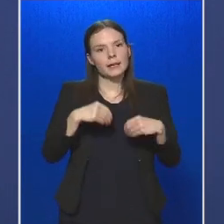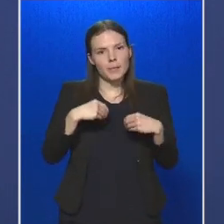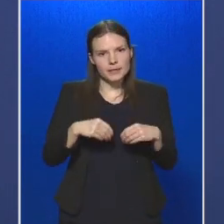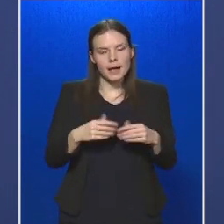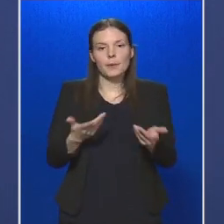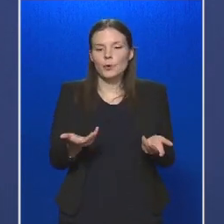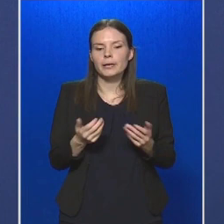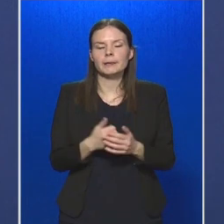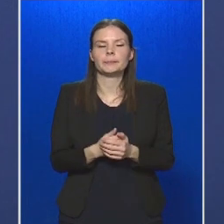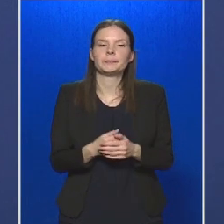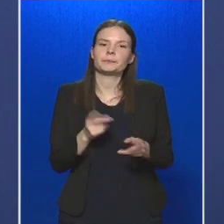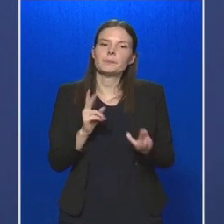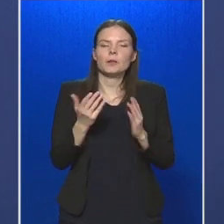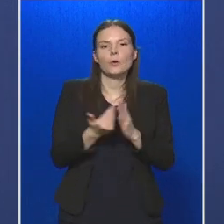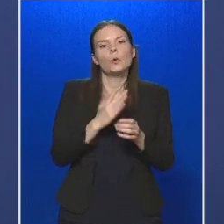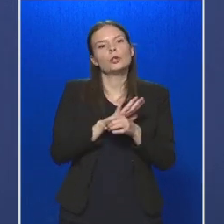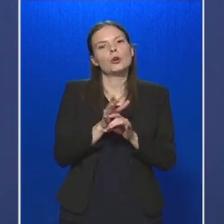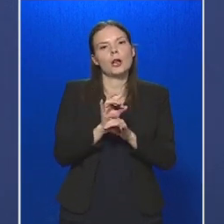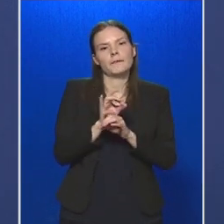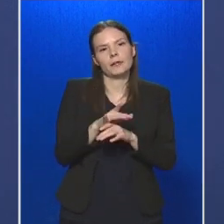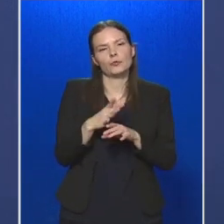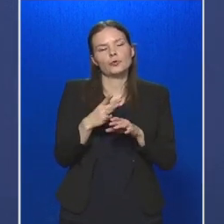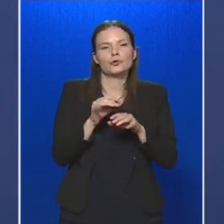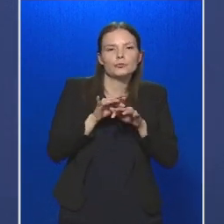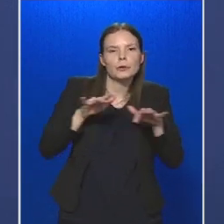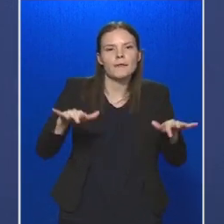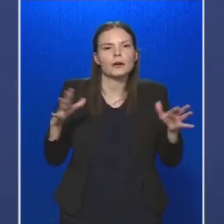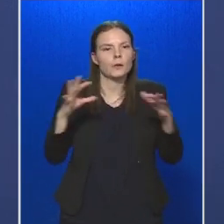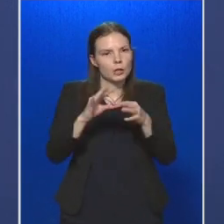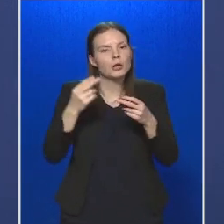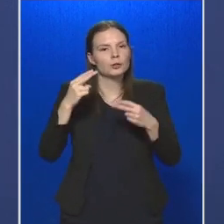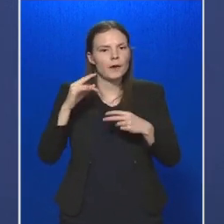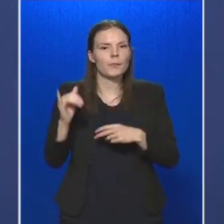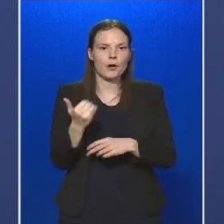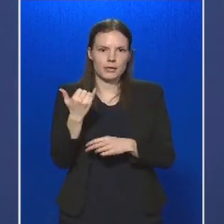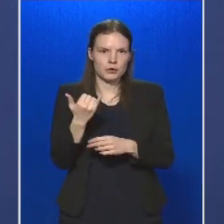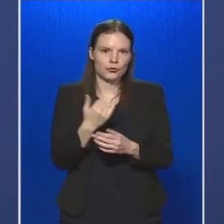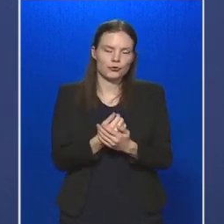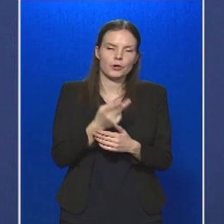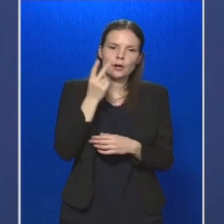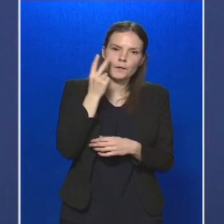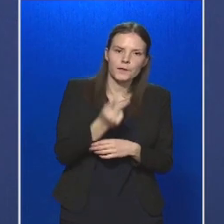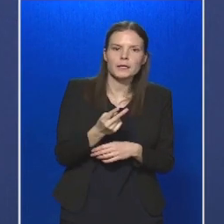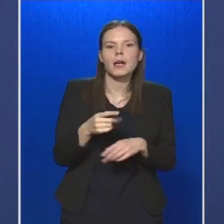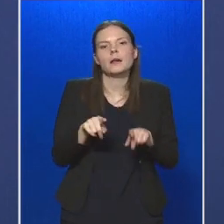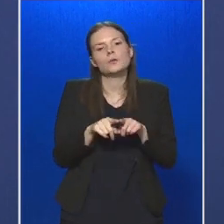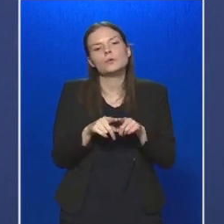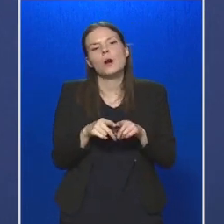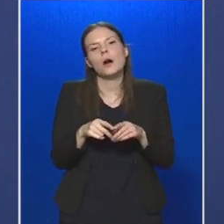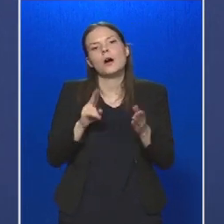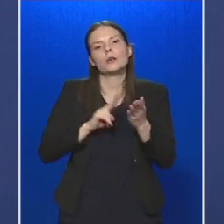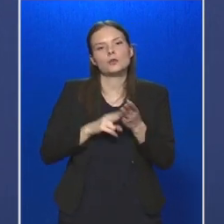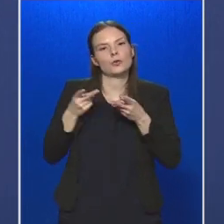arról is, hogy az új koronavírus járványal kapcsolatosan továbbra is figyelemmel kísérjük azokat a jogsértő